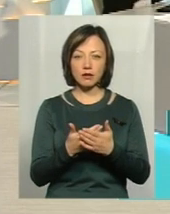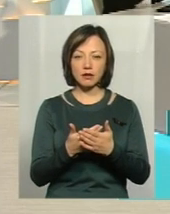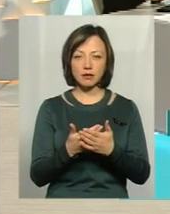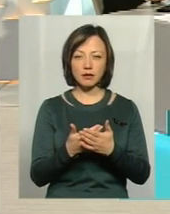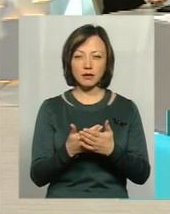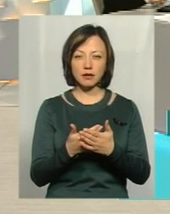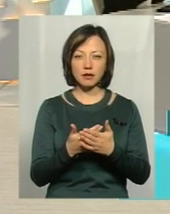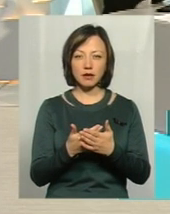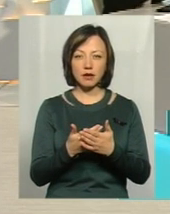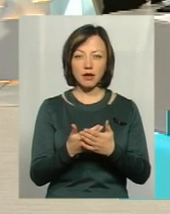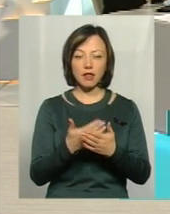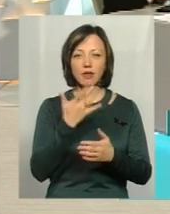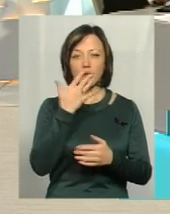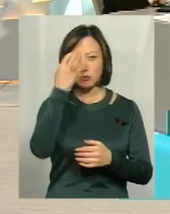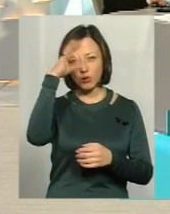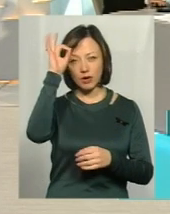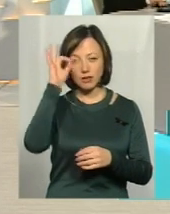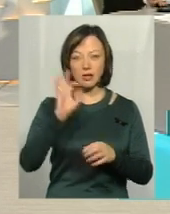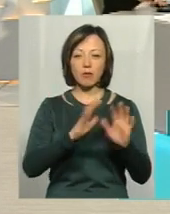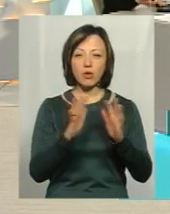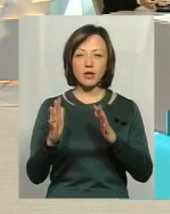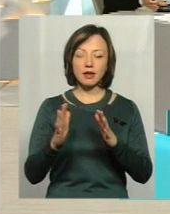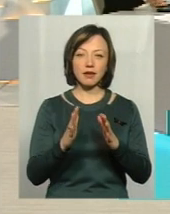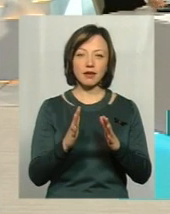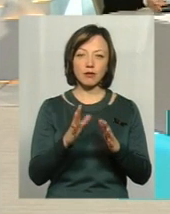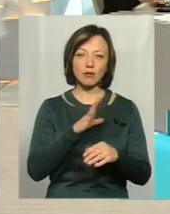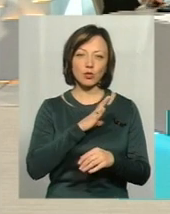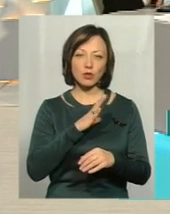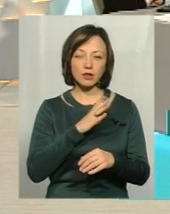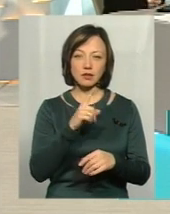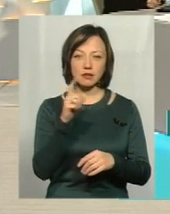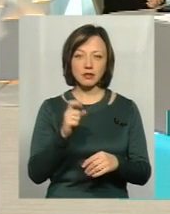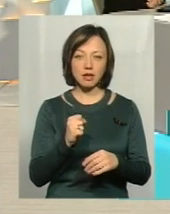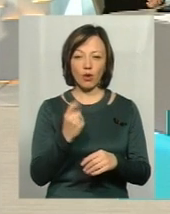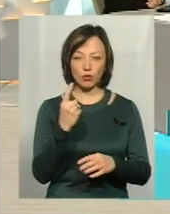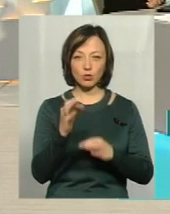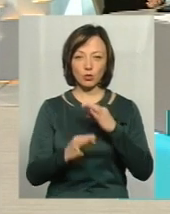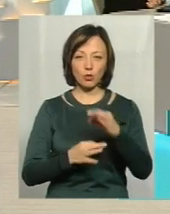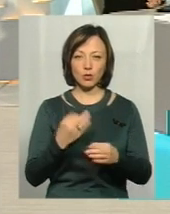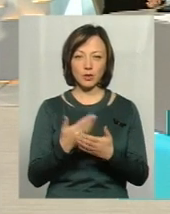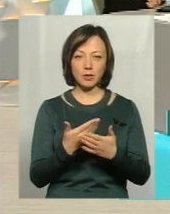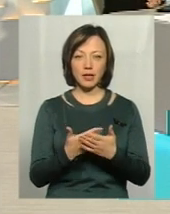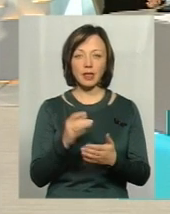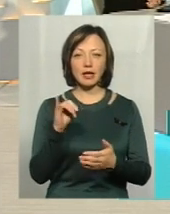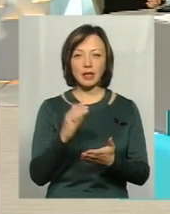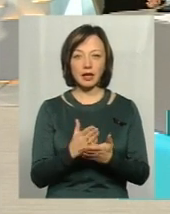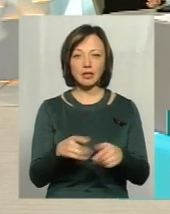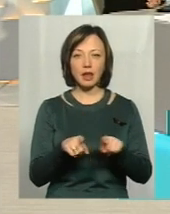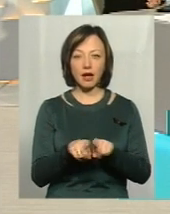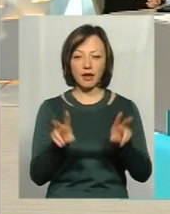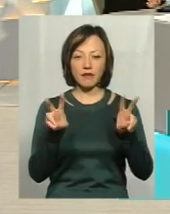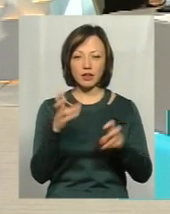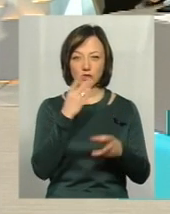нацполіція, які події сталися за добу, до прикладу. І є такий вид